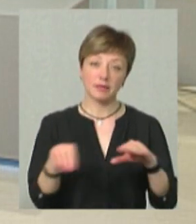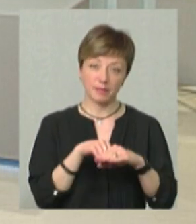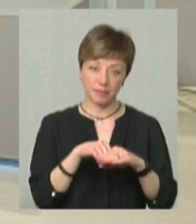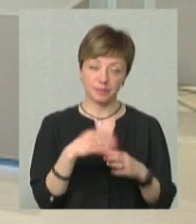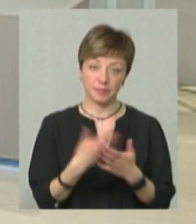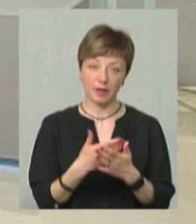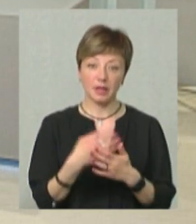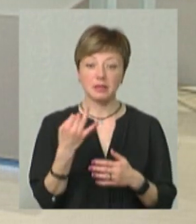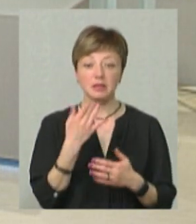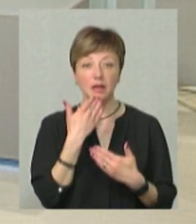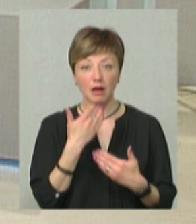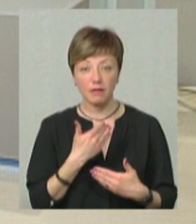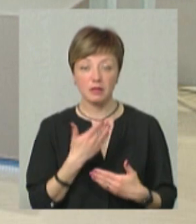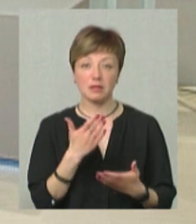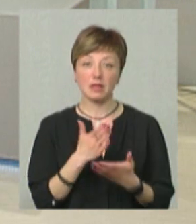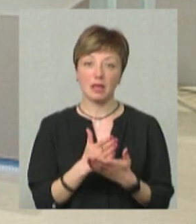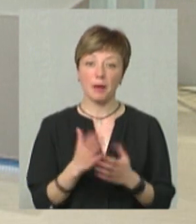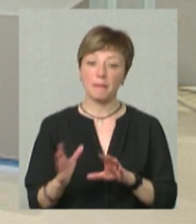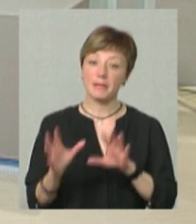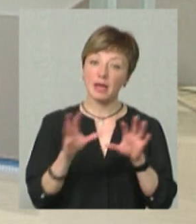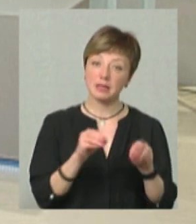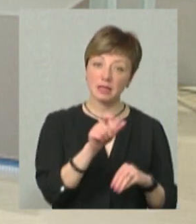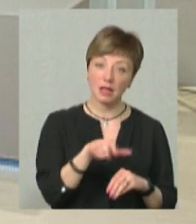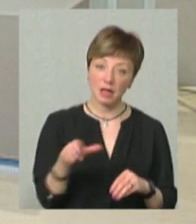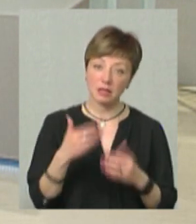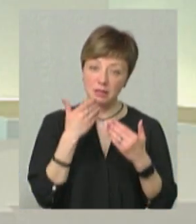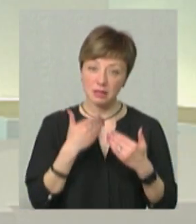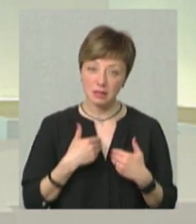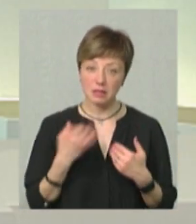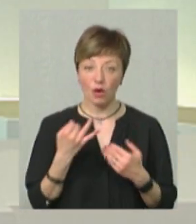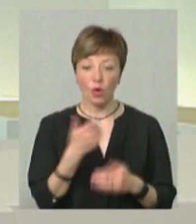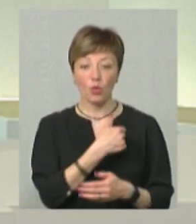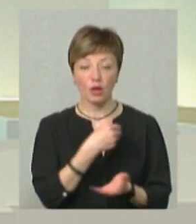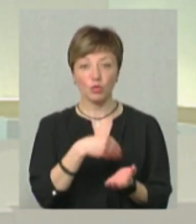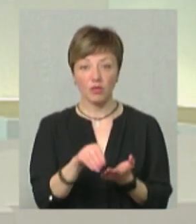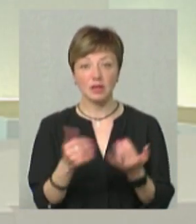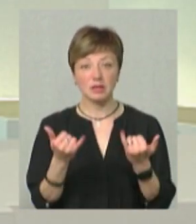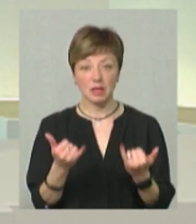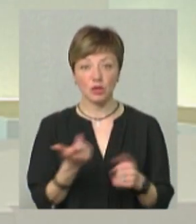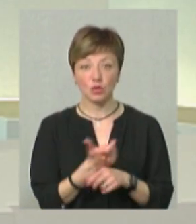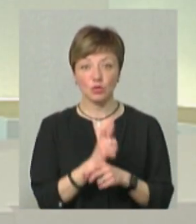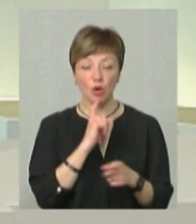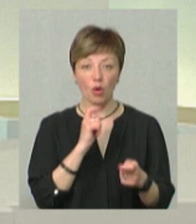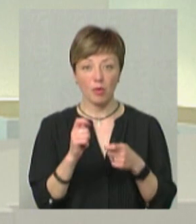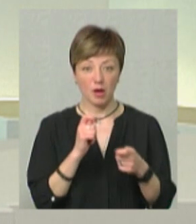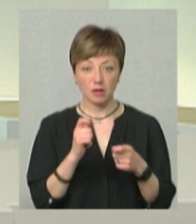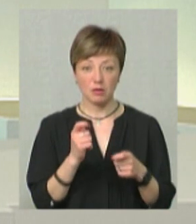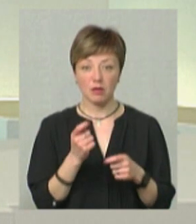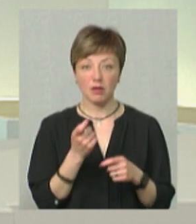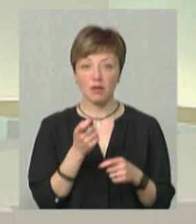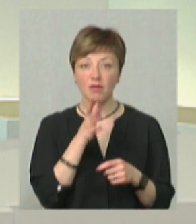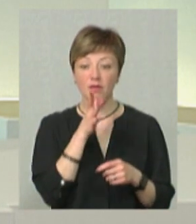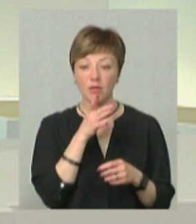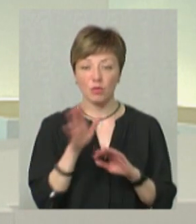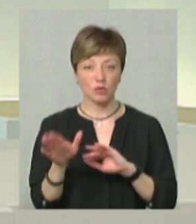люди цікавляться, є і переселенці цікавляться, хотять купувати. Зараз вони дуже обережні, просто дуже мало часу